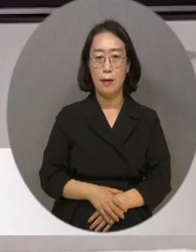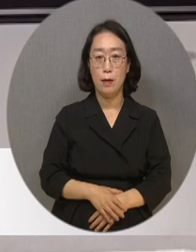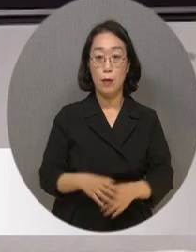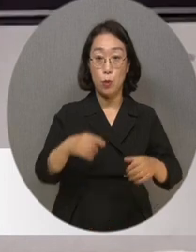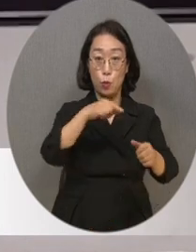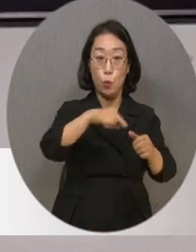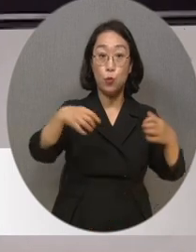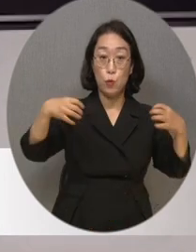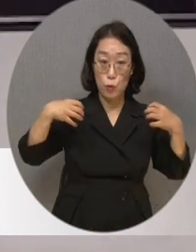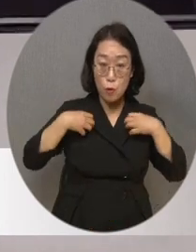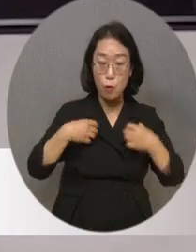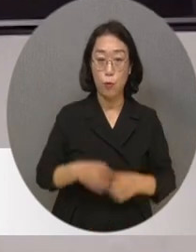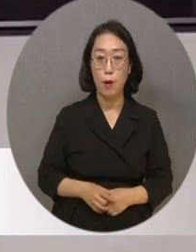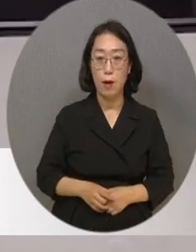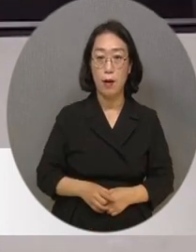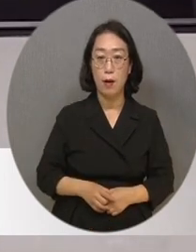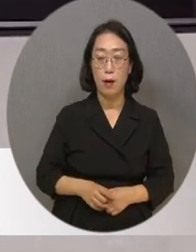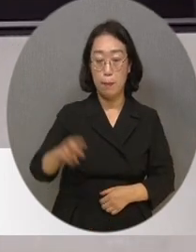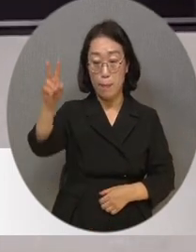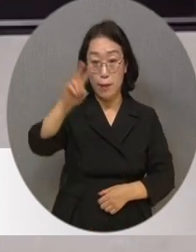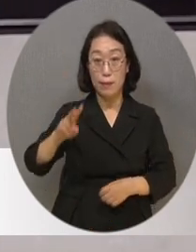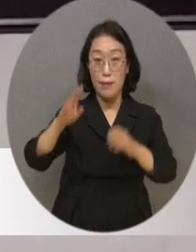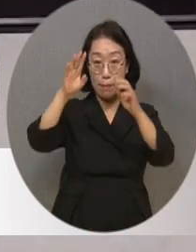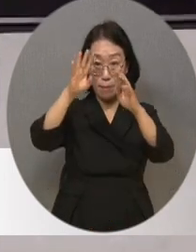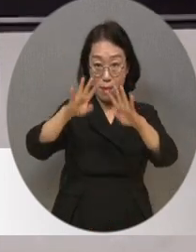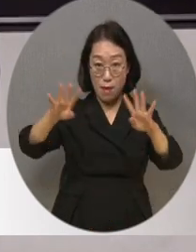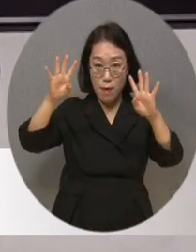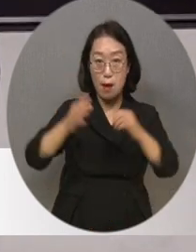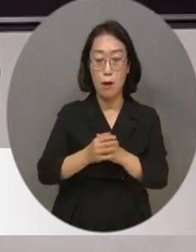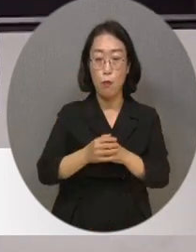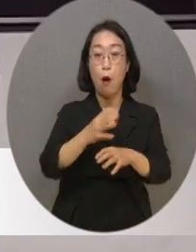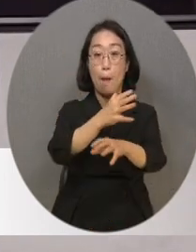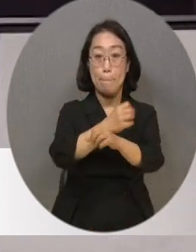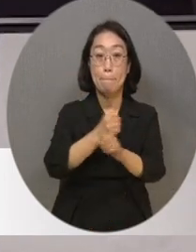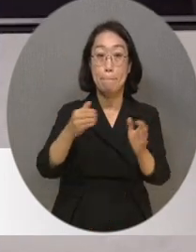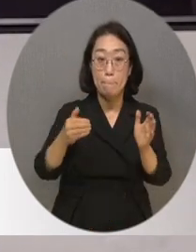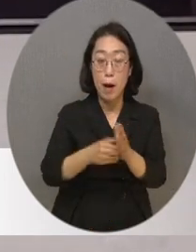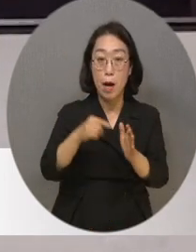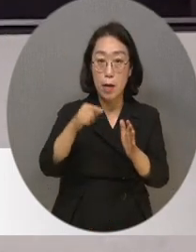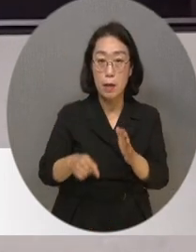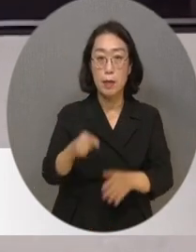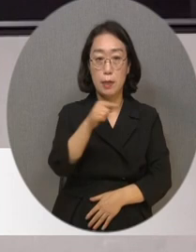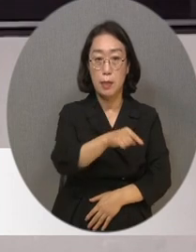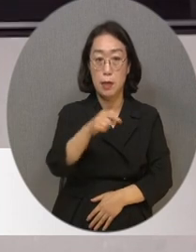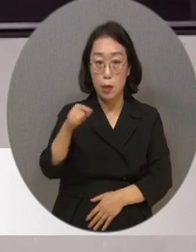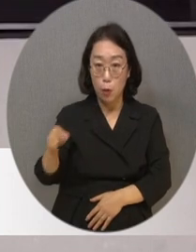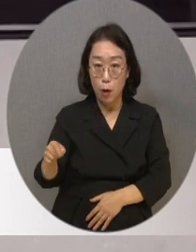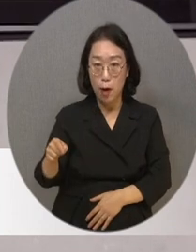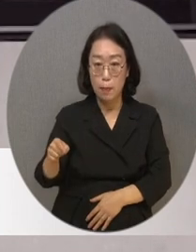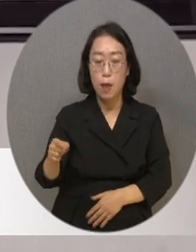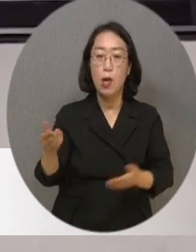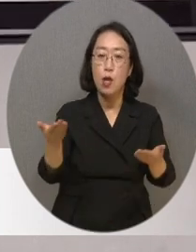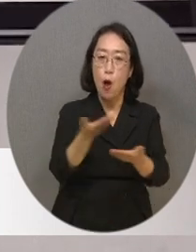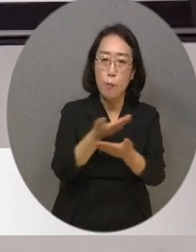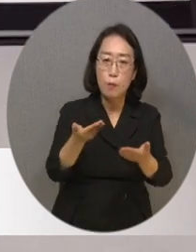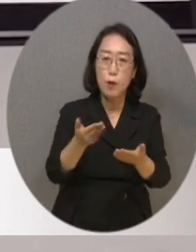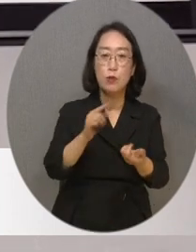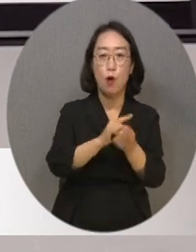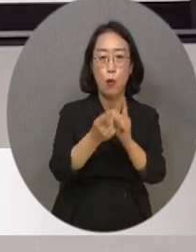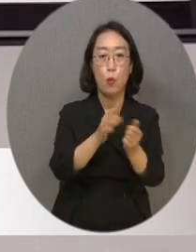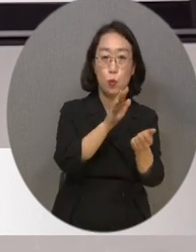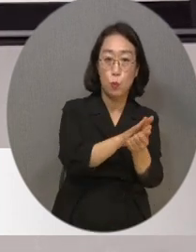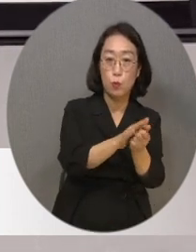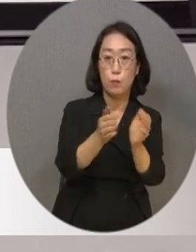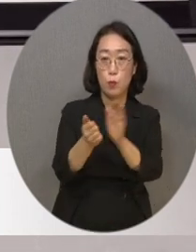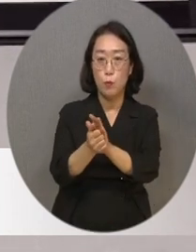전남교육청과 반남대학교와의 업무 협약 체결이 양기관 교육교류비 협력을 통한 상호